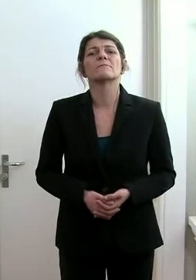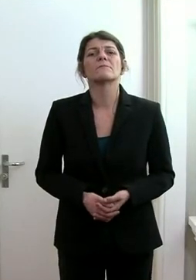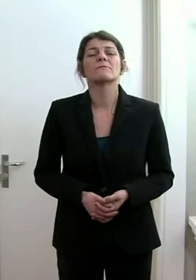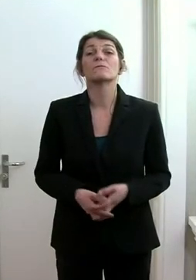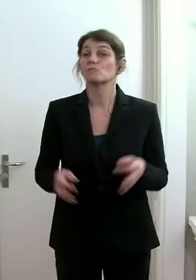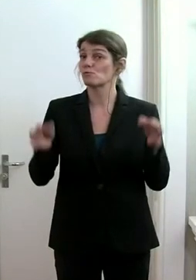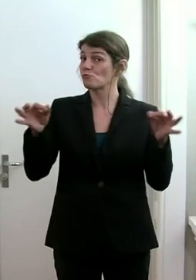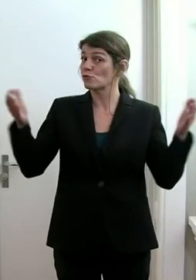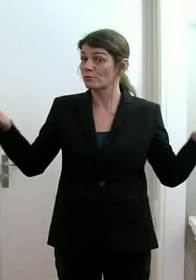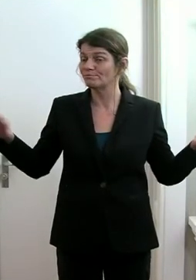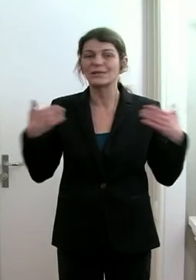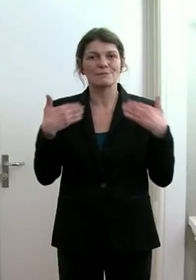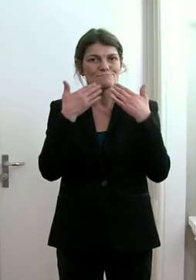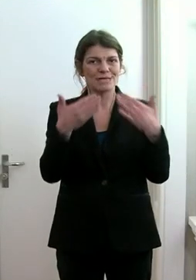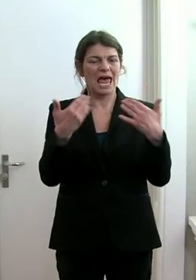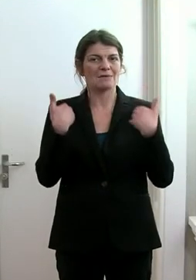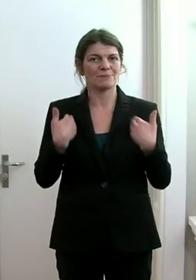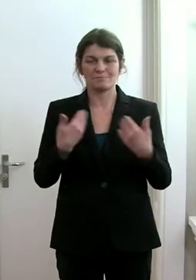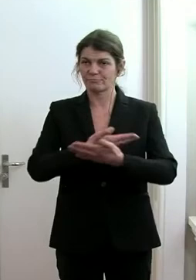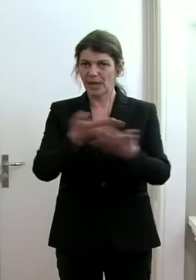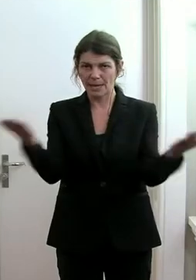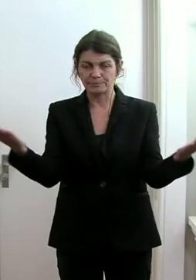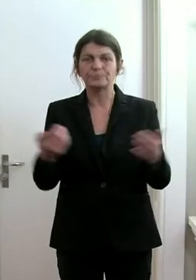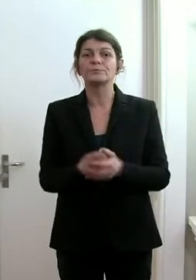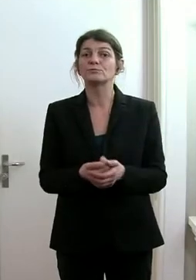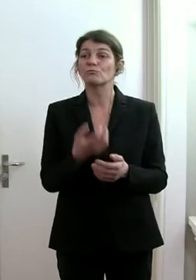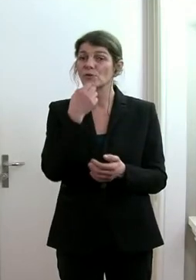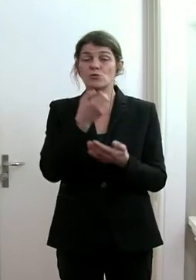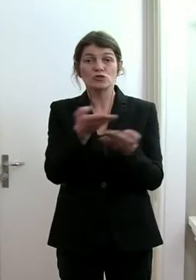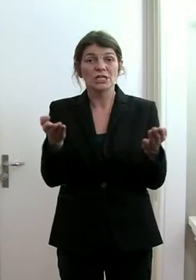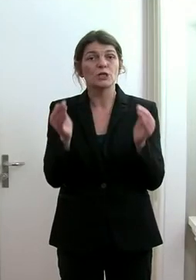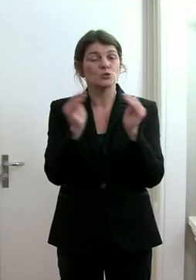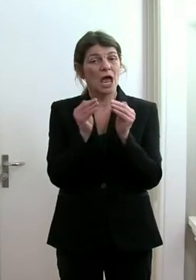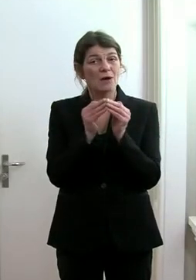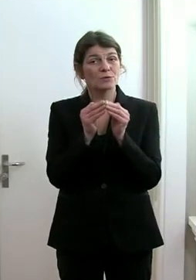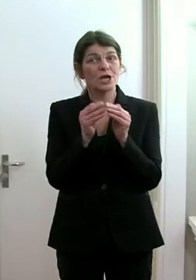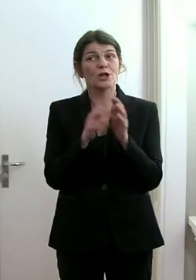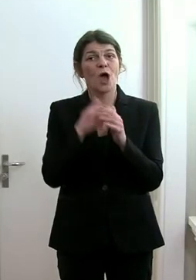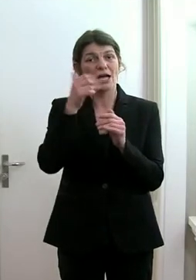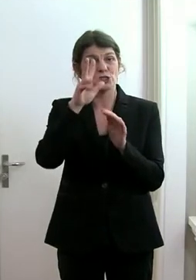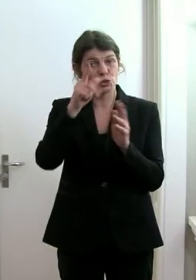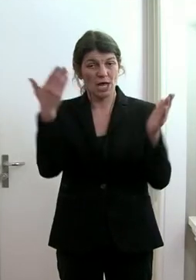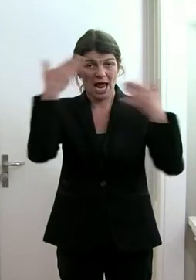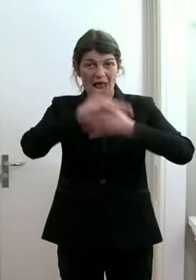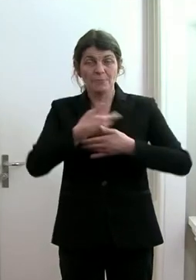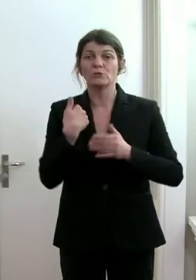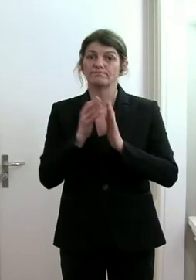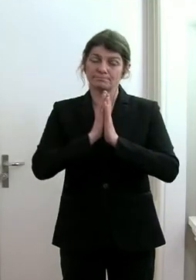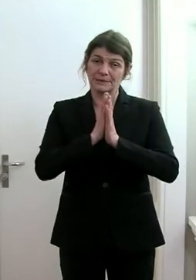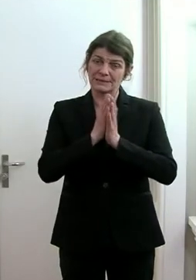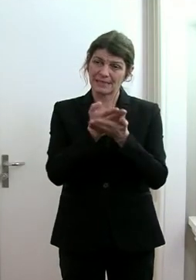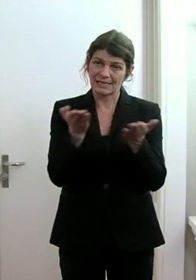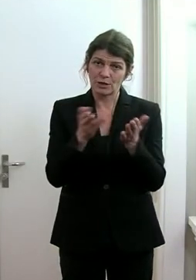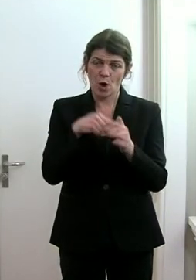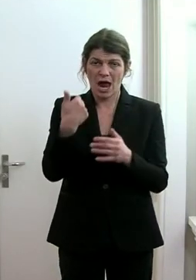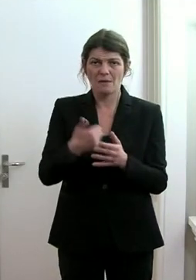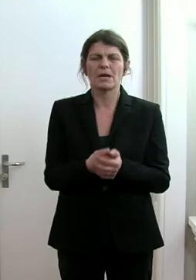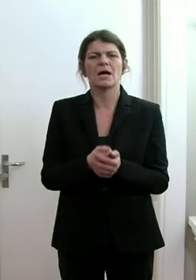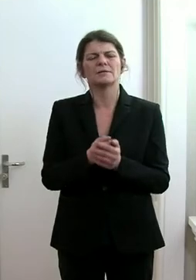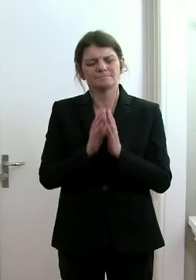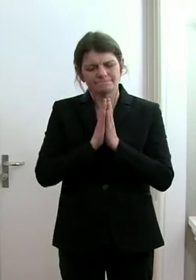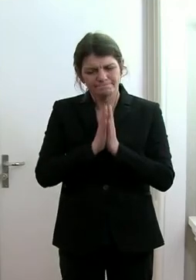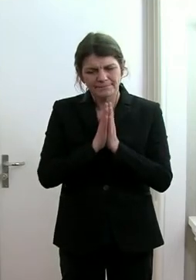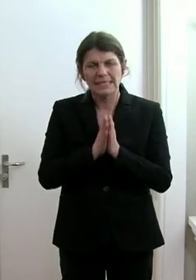Gut, dann bedanke ich mich bei Ihnen allen, wünsche Ihnen zu Hause noch einen schönen Abend und bitte Sie noch einmal inständig,